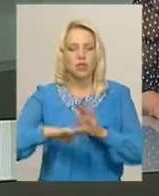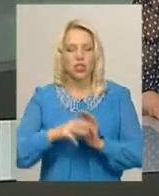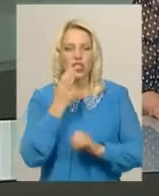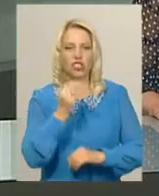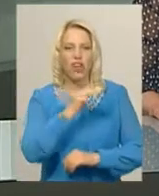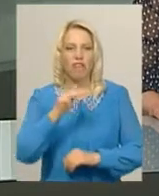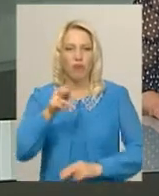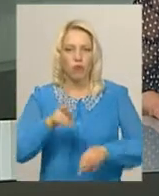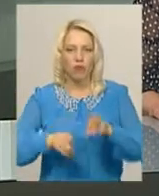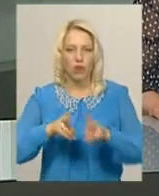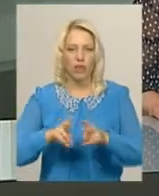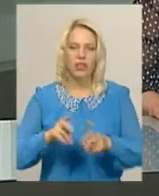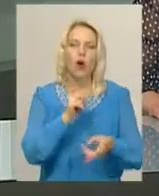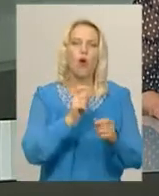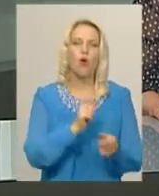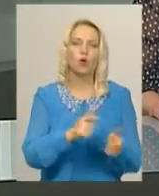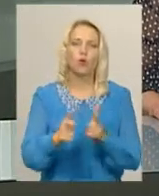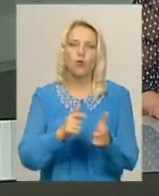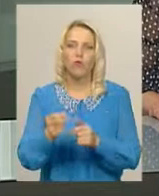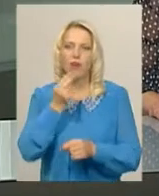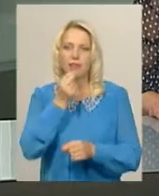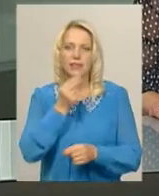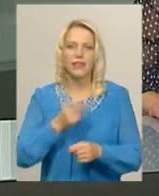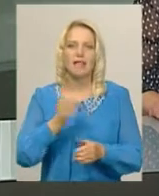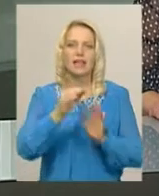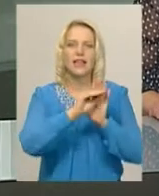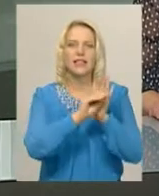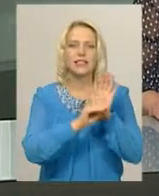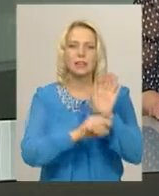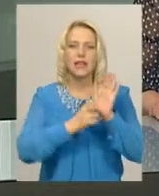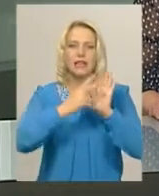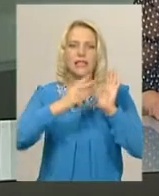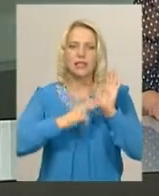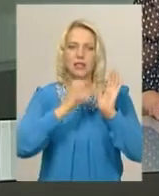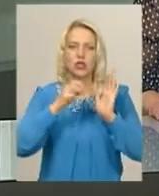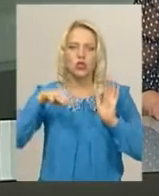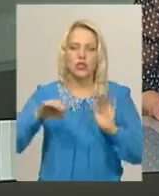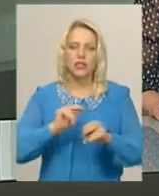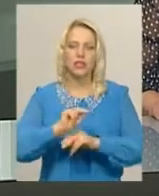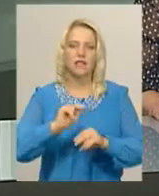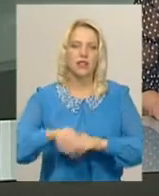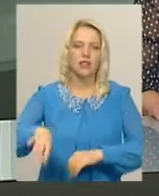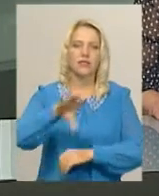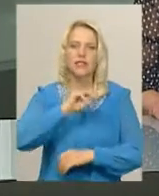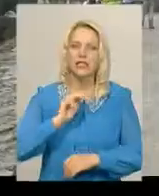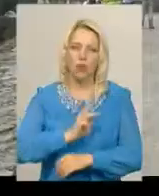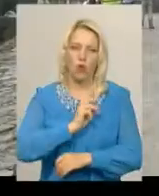Децель та Вадим Ковальов готували страви за рецептами 17-го століття та навчали цьому усіх охочих.